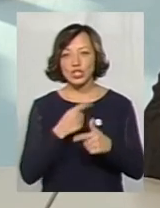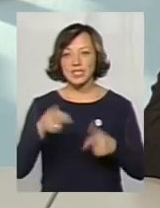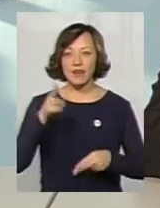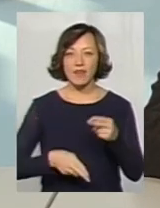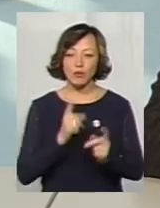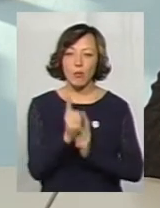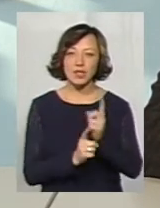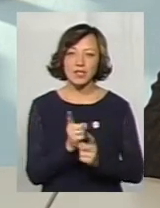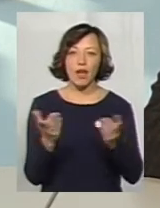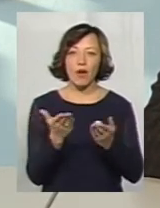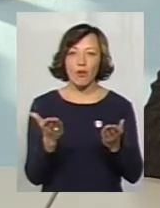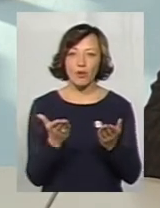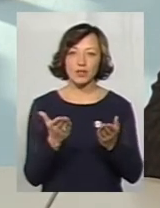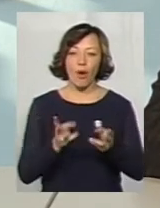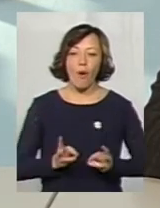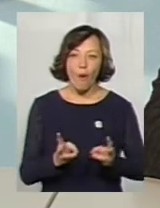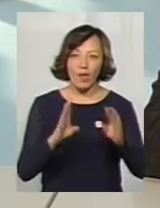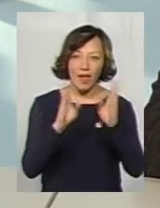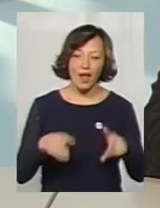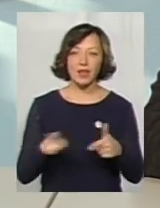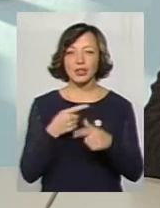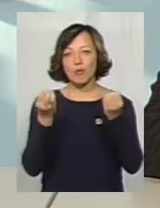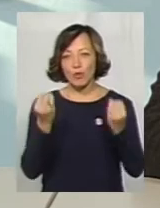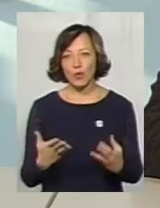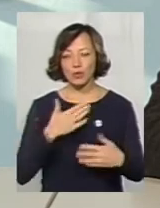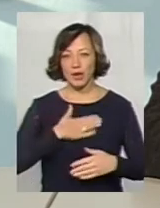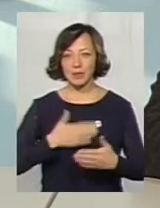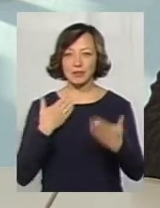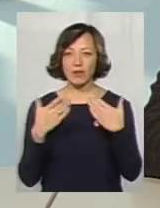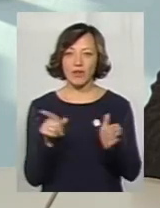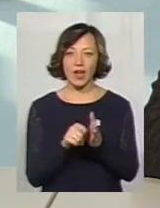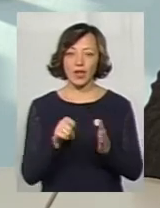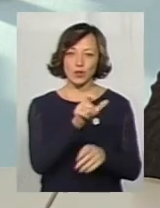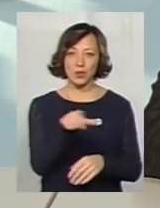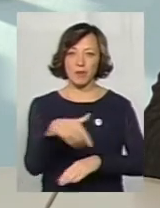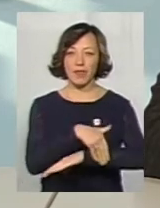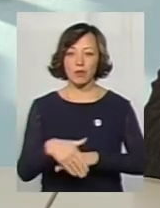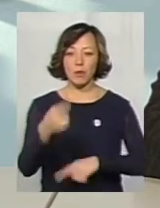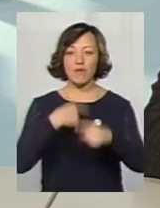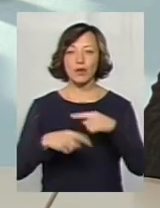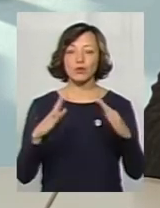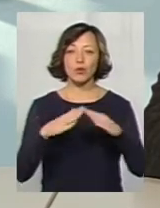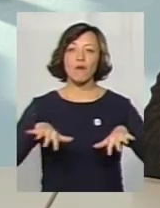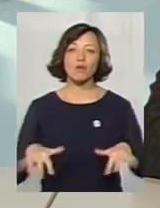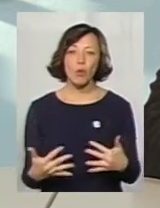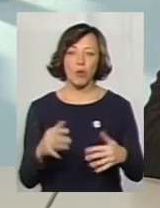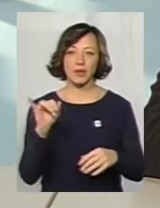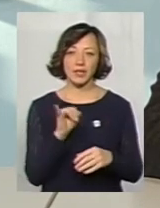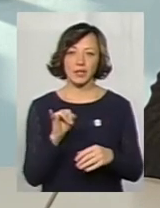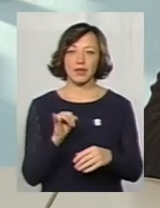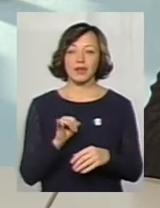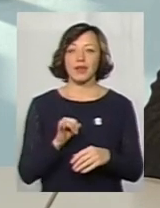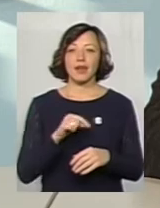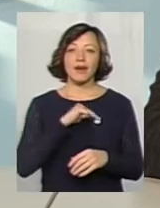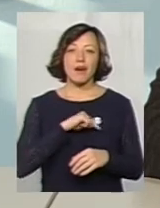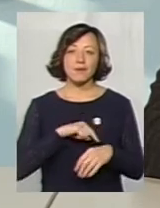модернізації якоїсь чергової котельні, чи просто там приємне спілкування з людьми на вулиці, і ти повертаєшся додому втомлений, зношений